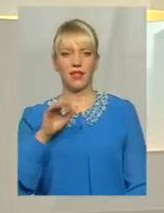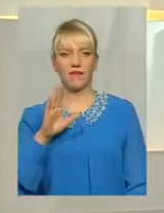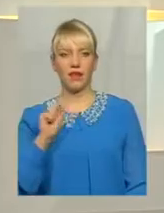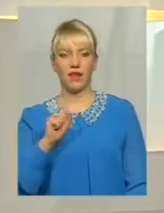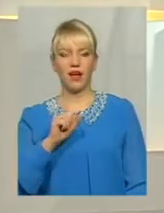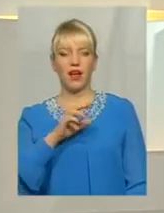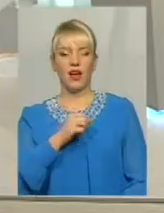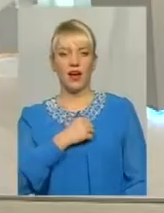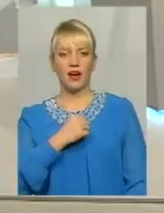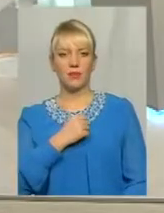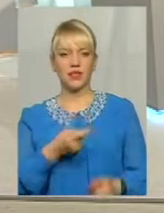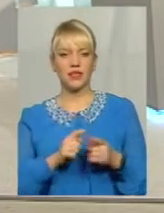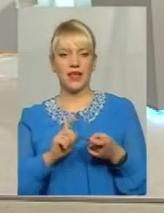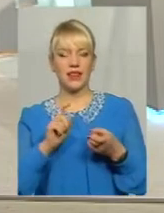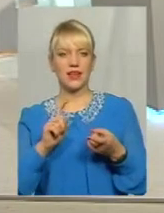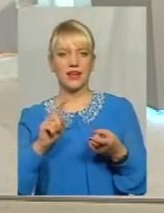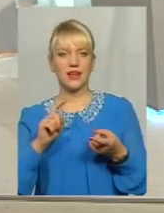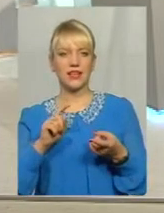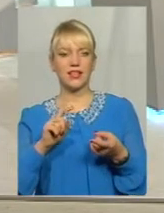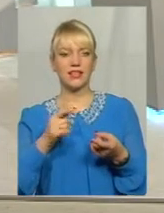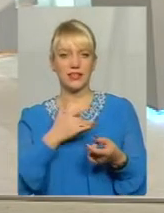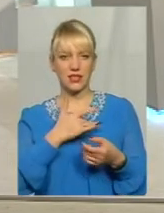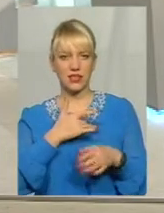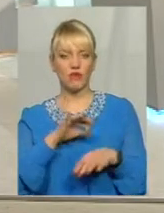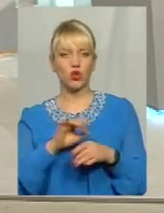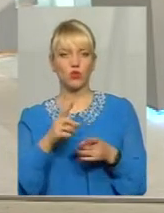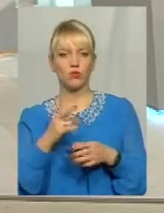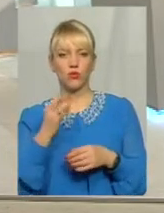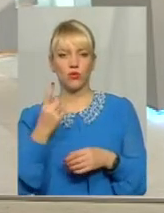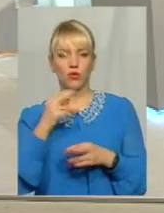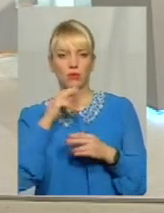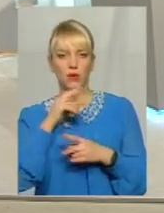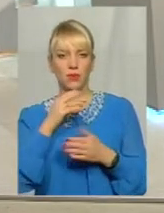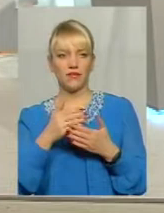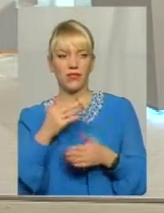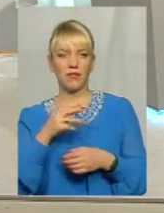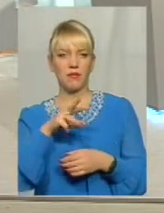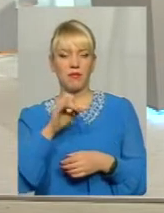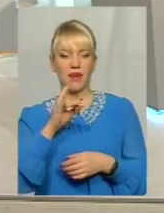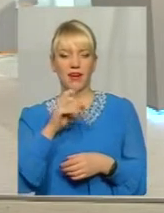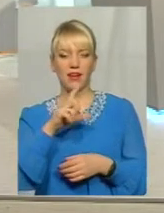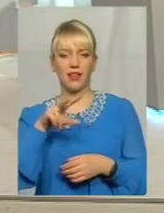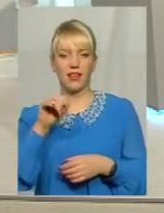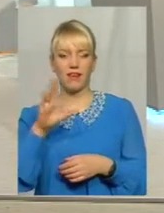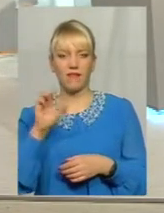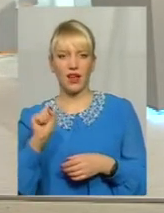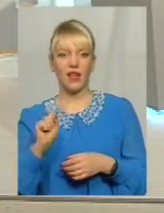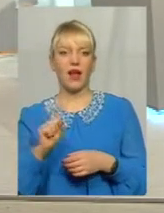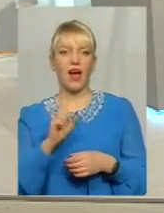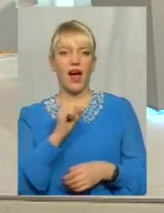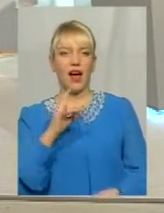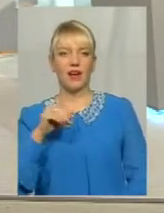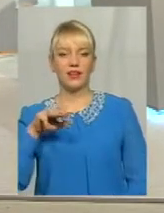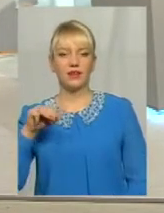серцевих хвороб? Якщо так, то чому ні одного препарату від мерцливої аритмії немає безкоштовно